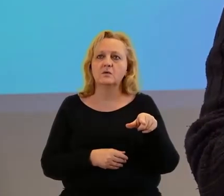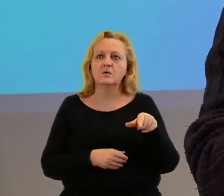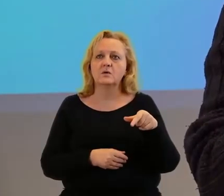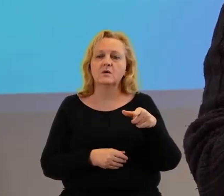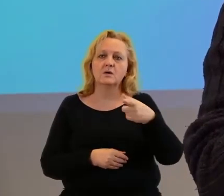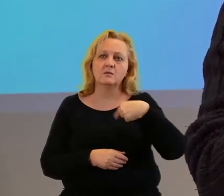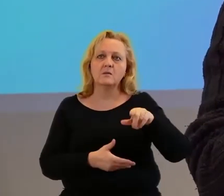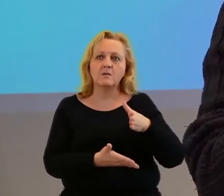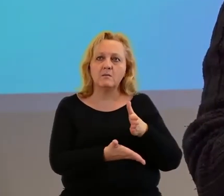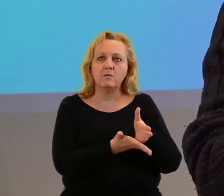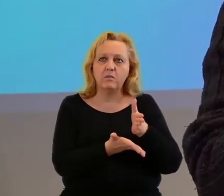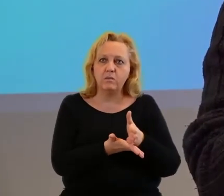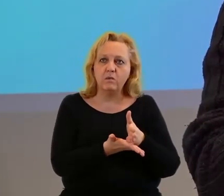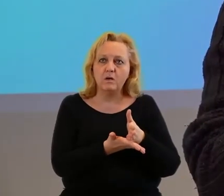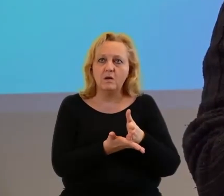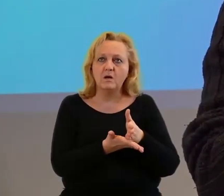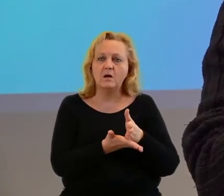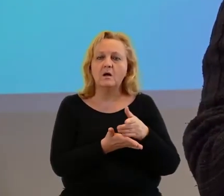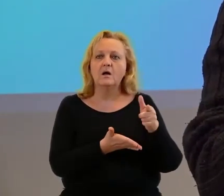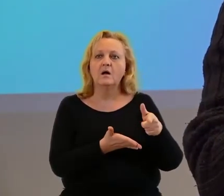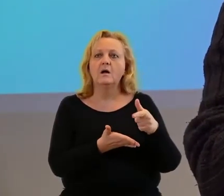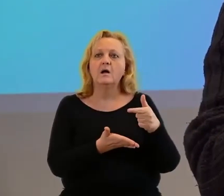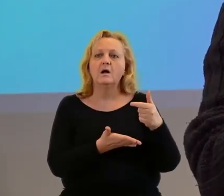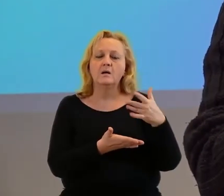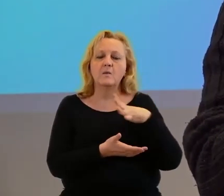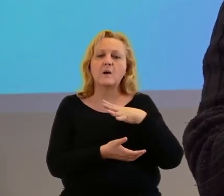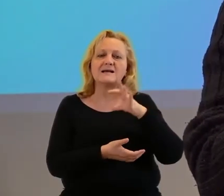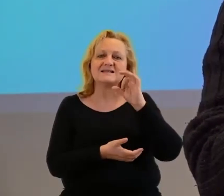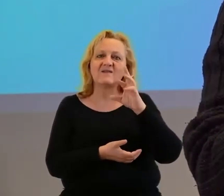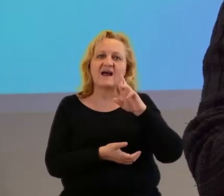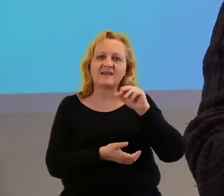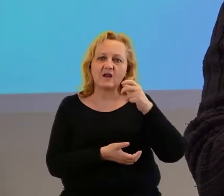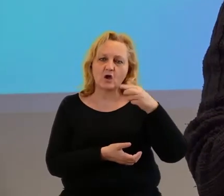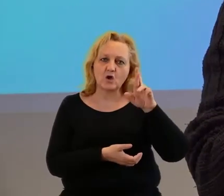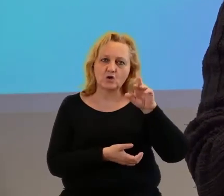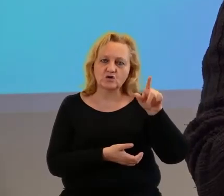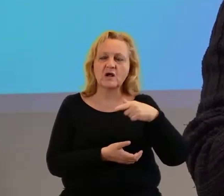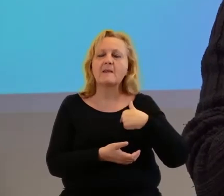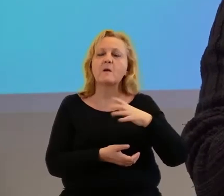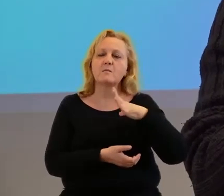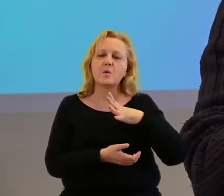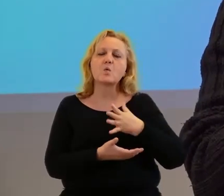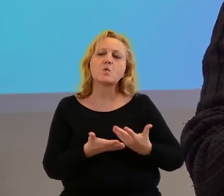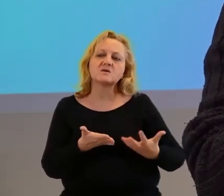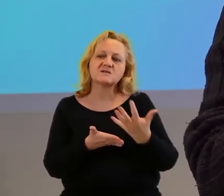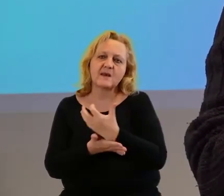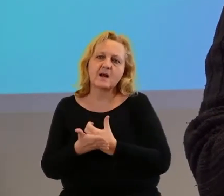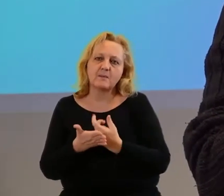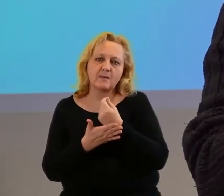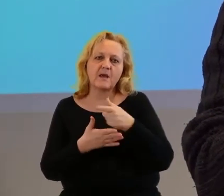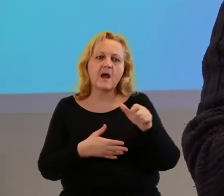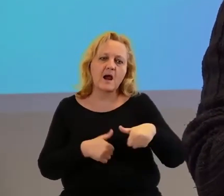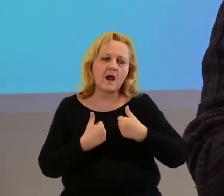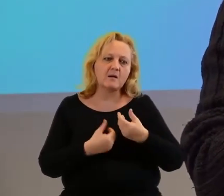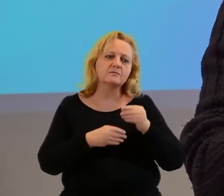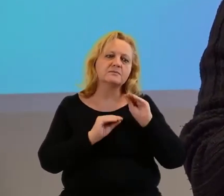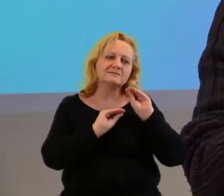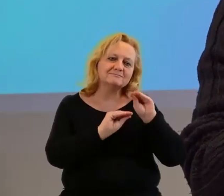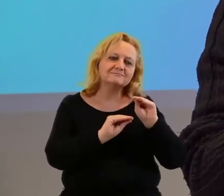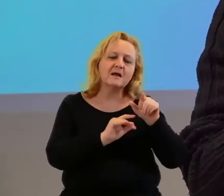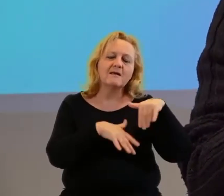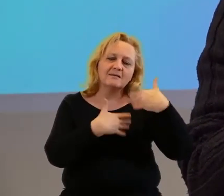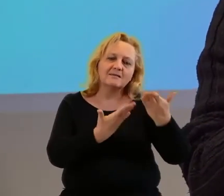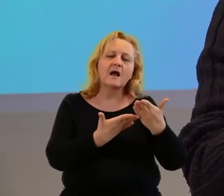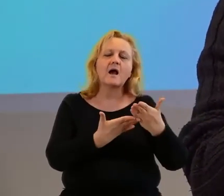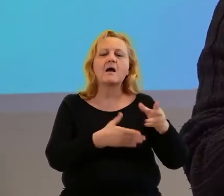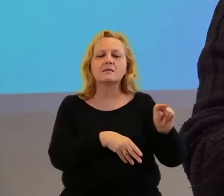pomagaliśmy Angelice, a Angelika choruje na stwardnienie rozsiane i zbieraliśmy środki na to, żeby mogła uczestniczyć w takiej eksperymentalnej terapii. Okazało się,